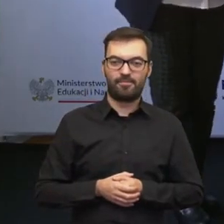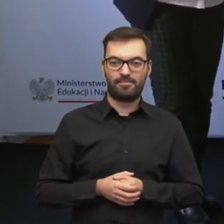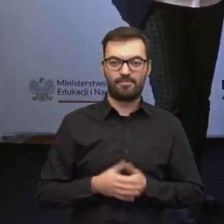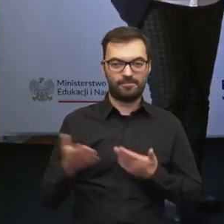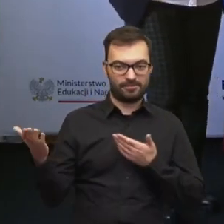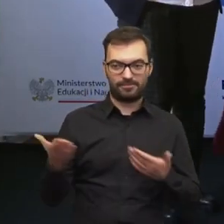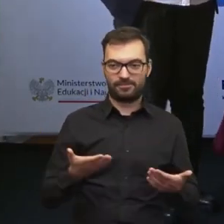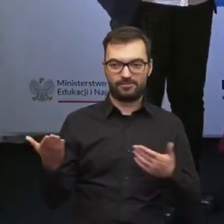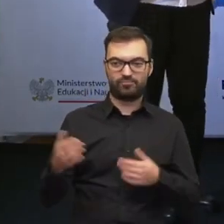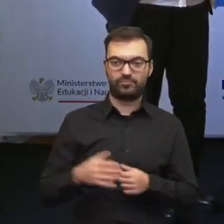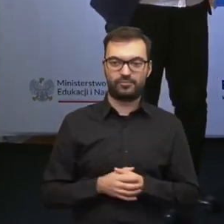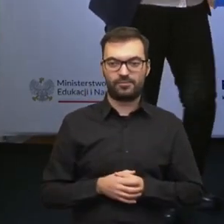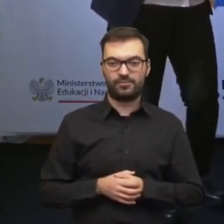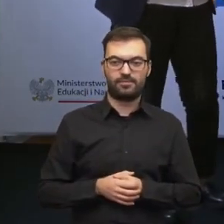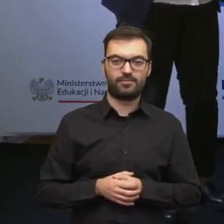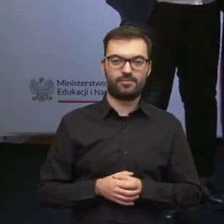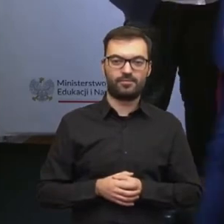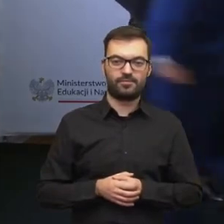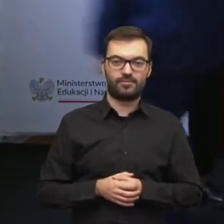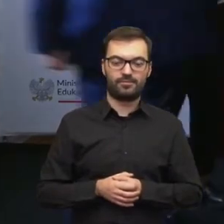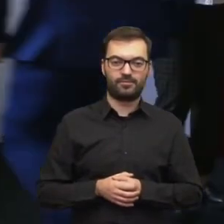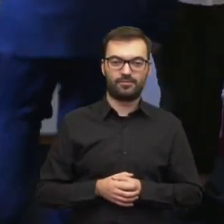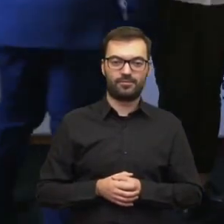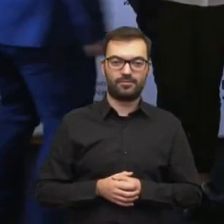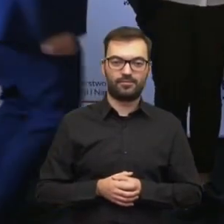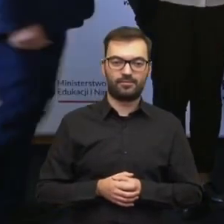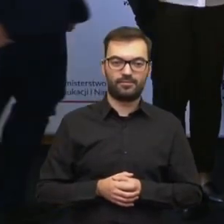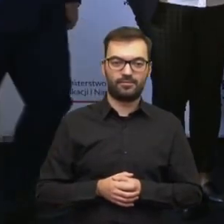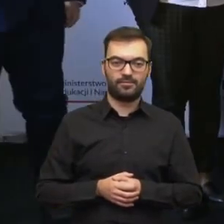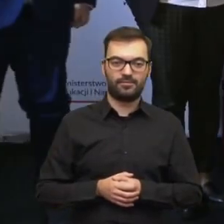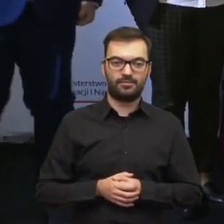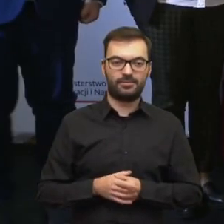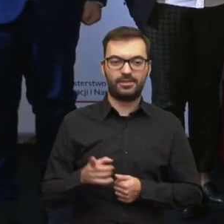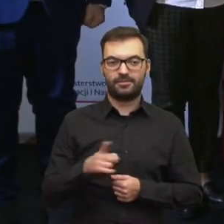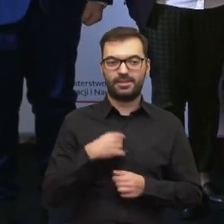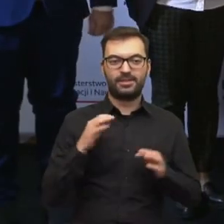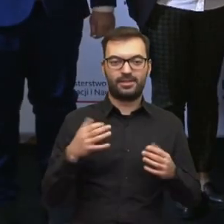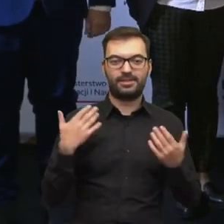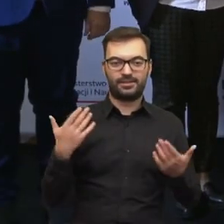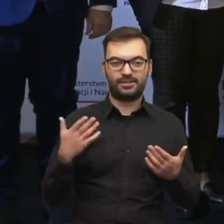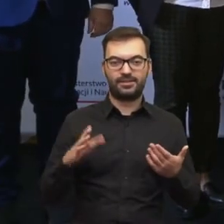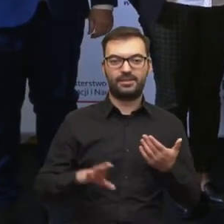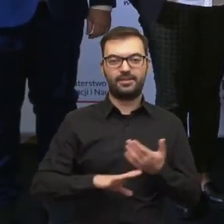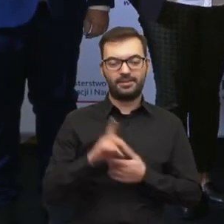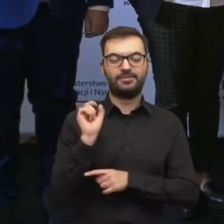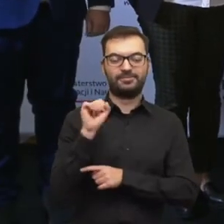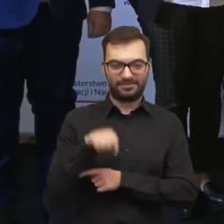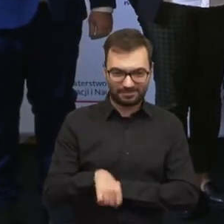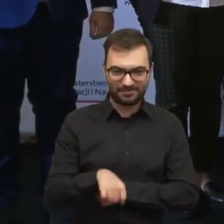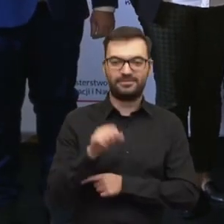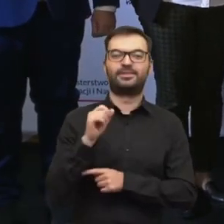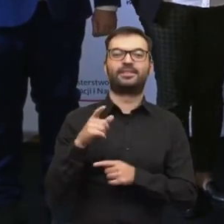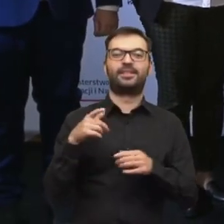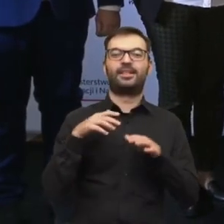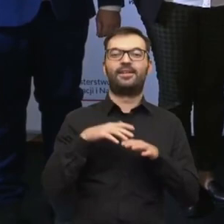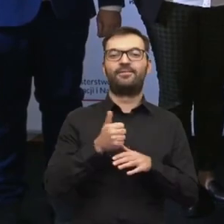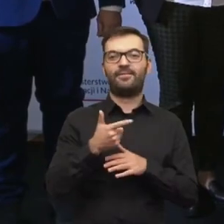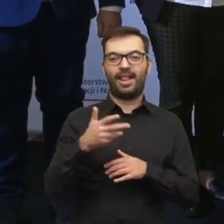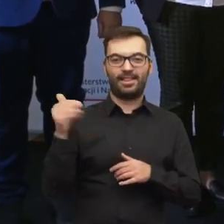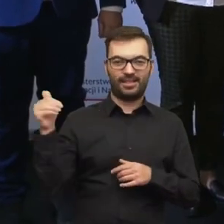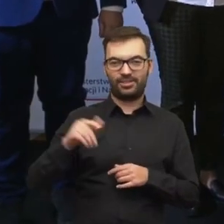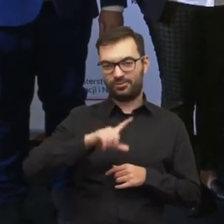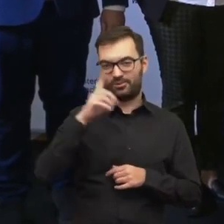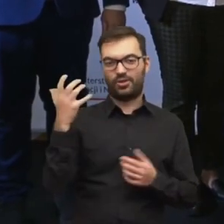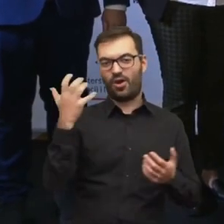proszę się pokazać, także, tak, i my się teraz może Państwu pięknie pokłonimy za to, że tyle tysięcy osób